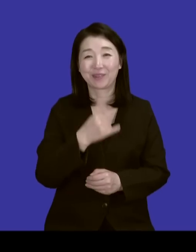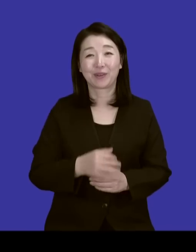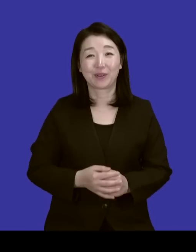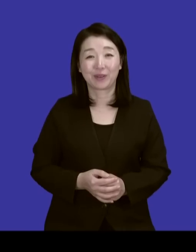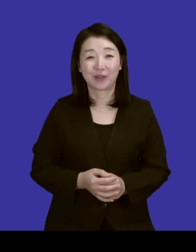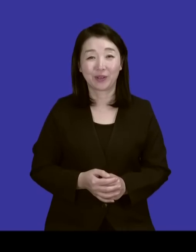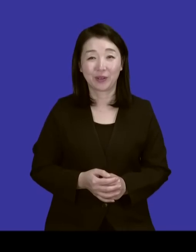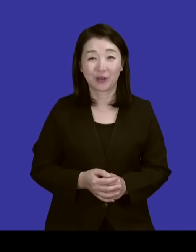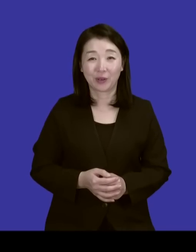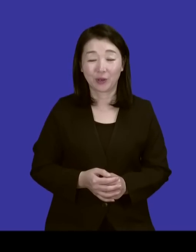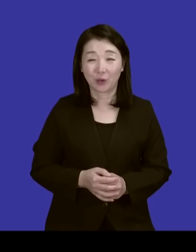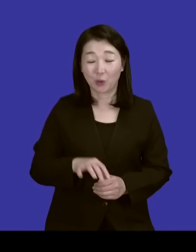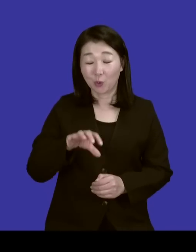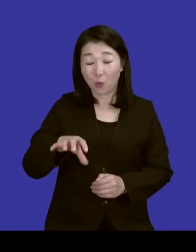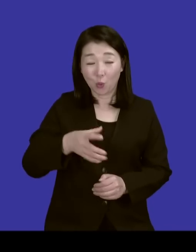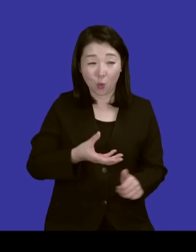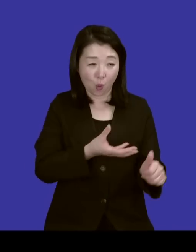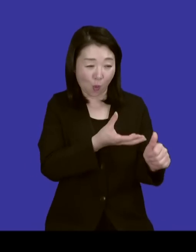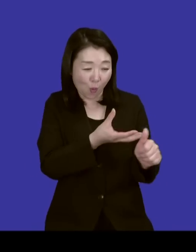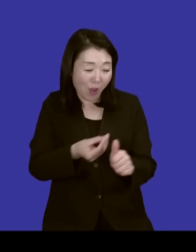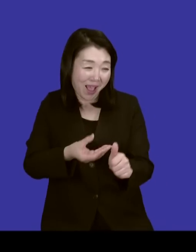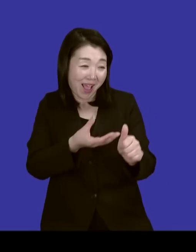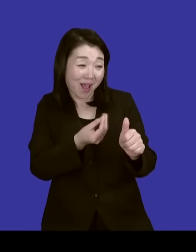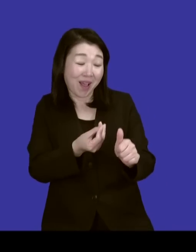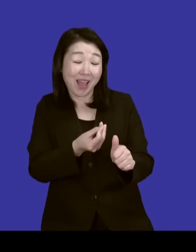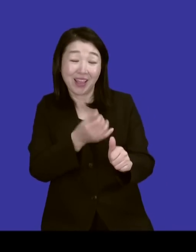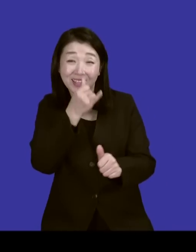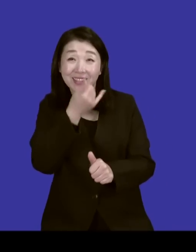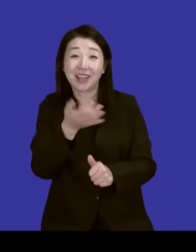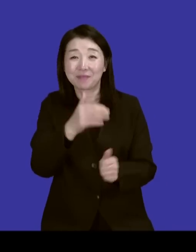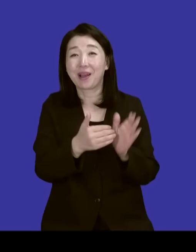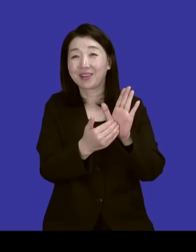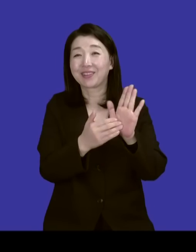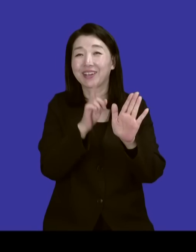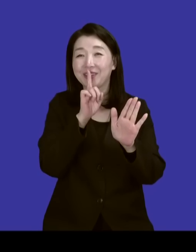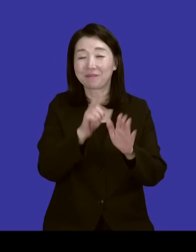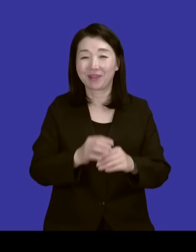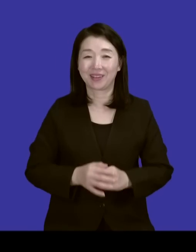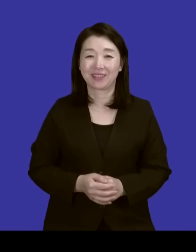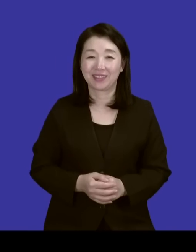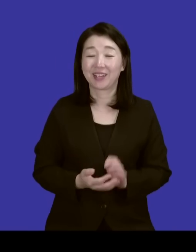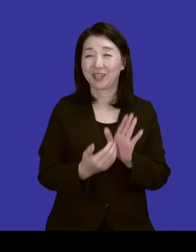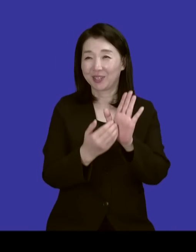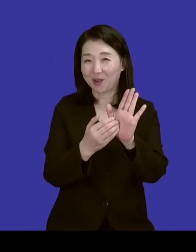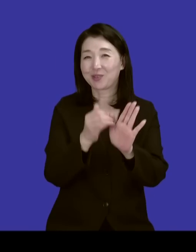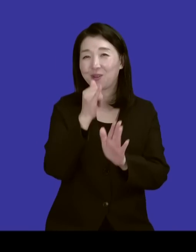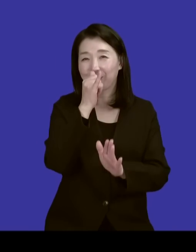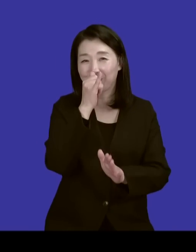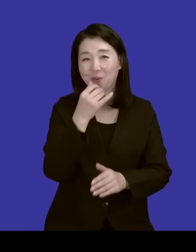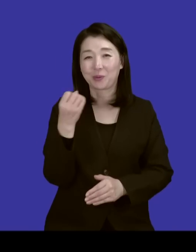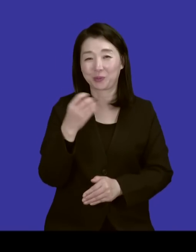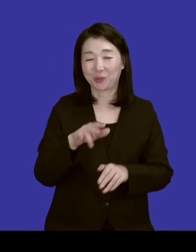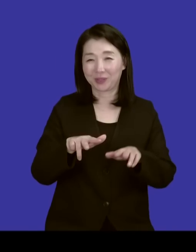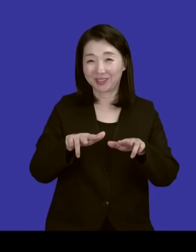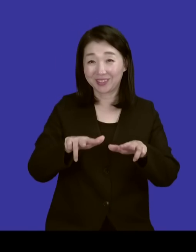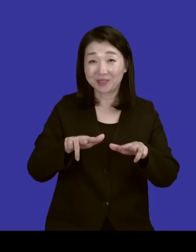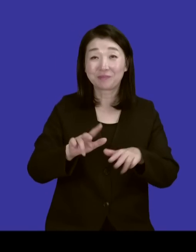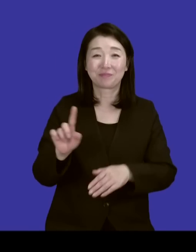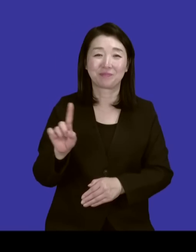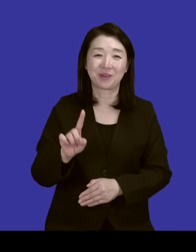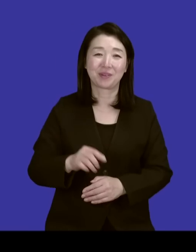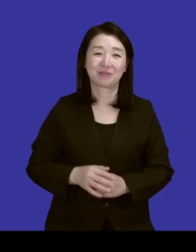곳에서 출연 요청을 했는데 늘 목사님이 거절하셨다고 하시더라고요. 경우도 있고요. 이제는 또 이렇게